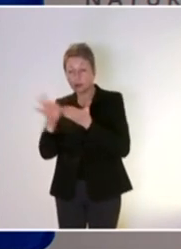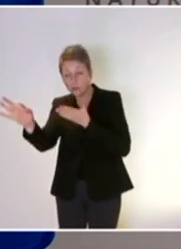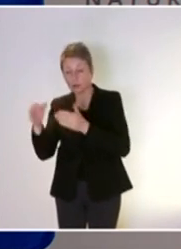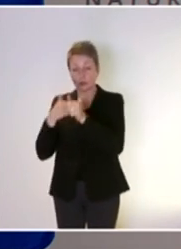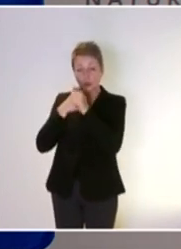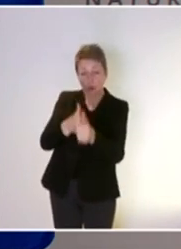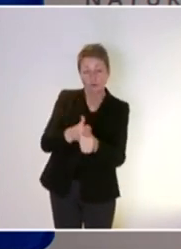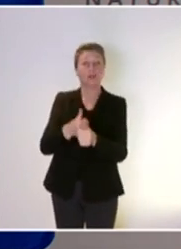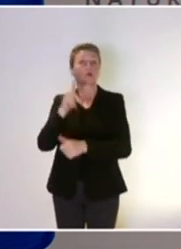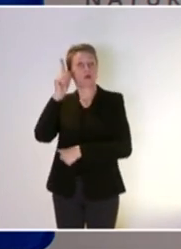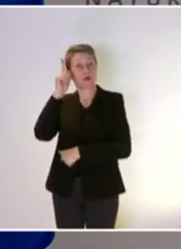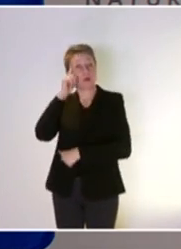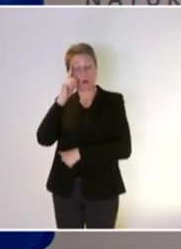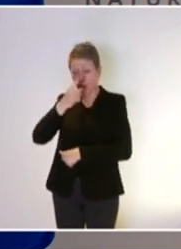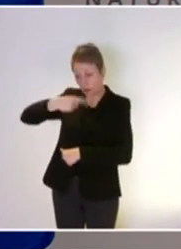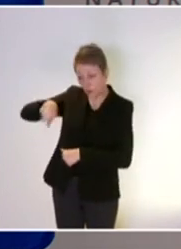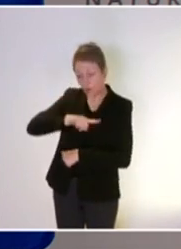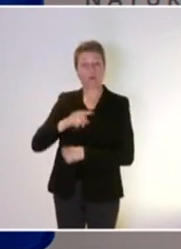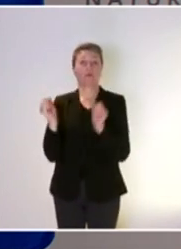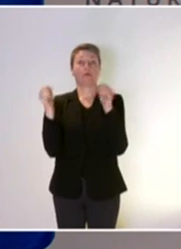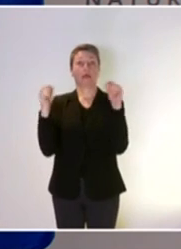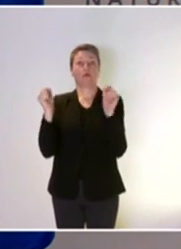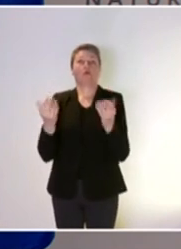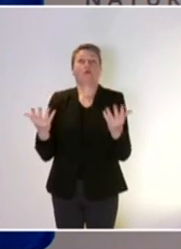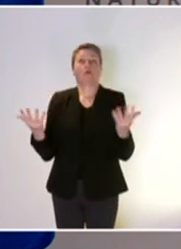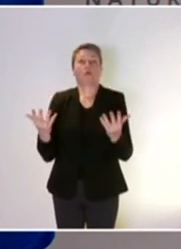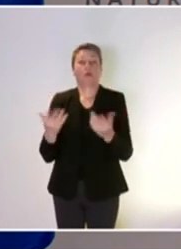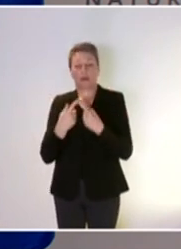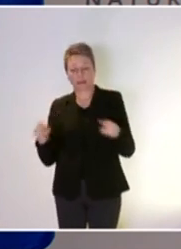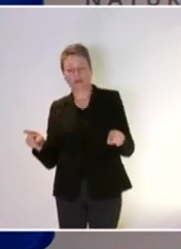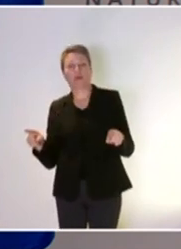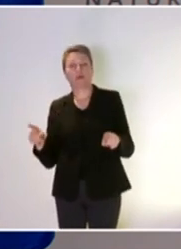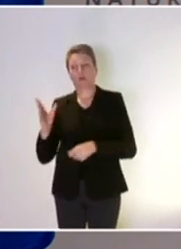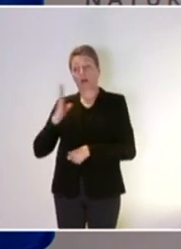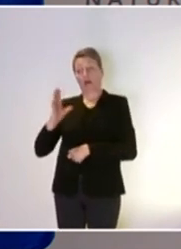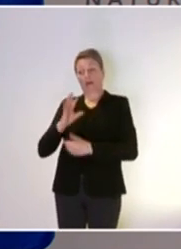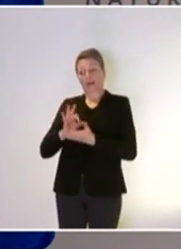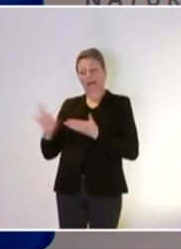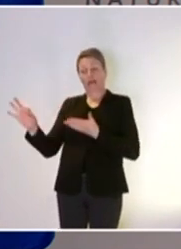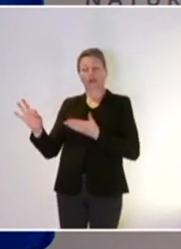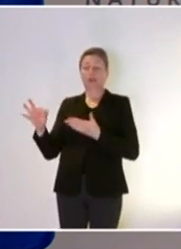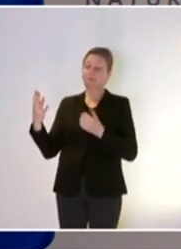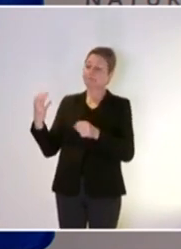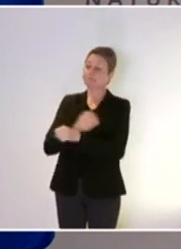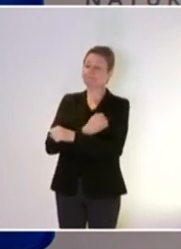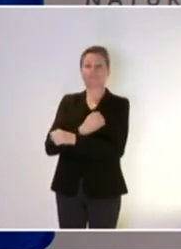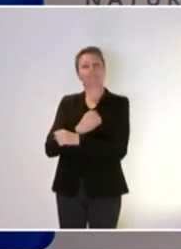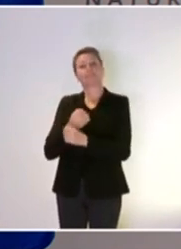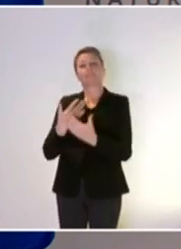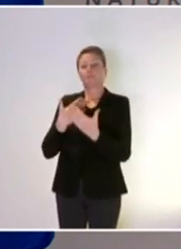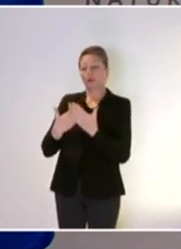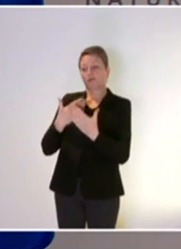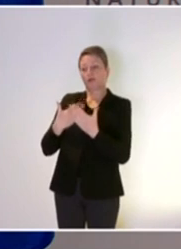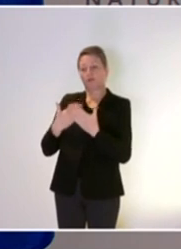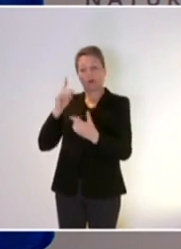suivis, parce qu'on est tous tout à fait d'accord sur le fait que ce qui fera la différence avec les précédentes stratégies qui malheureusement ont montré qu'on ne tenait pas nos